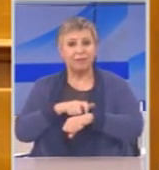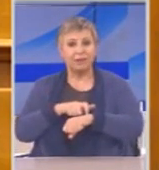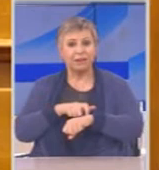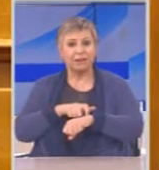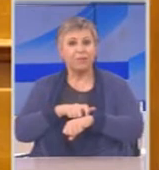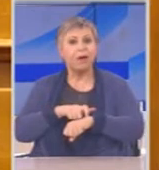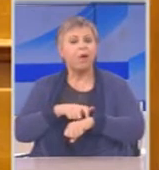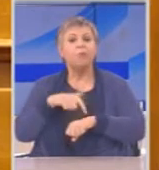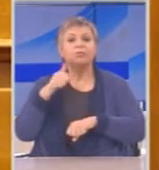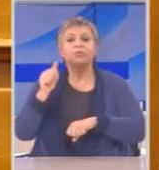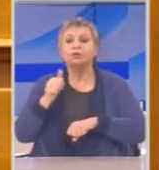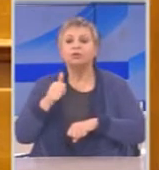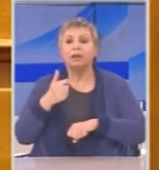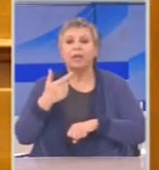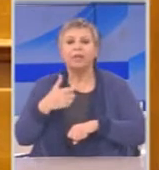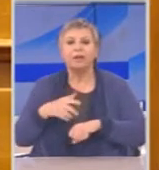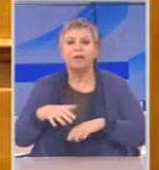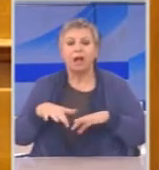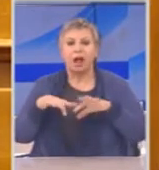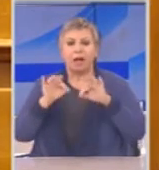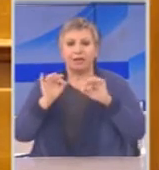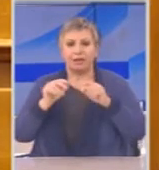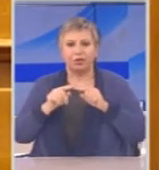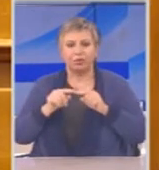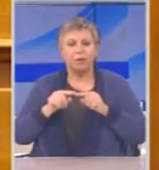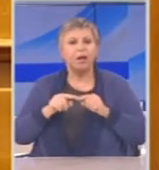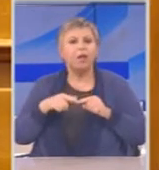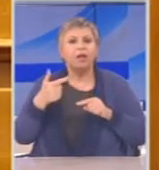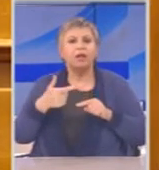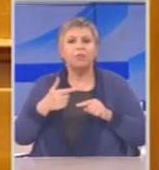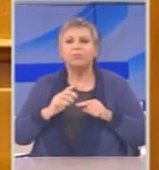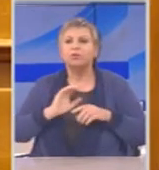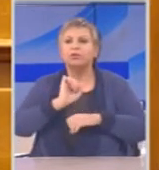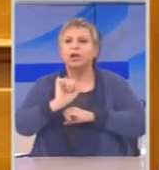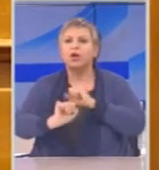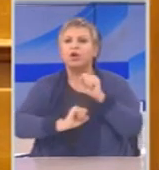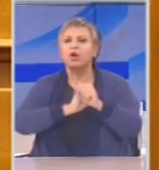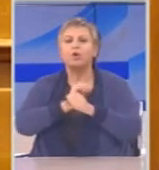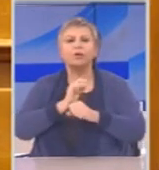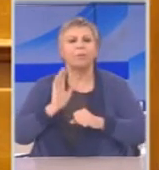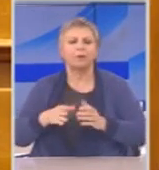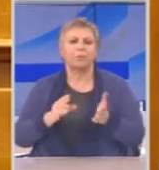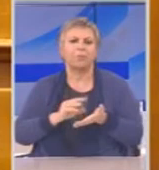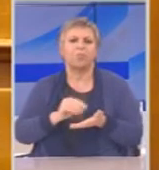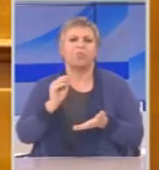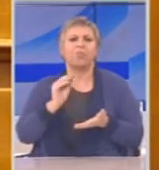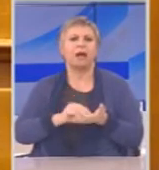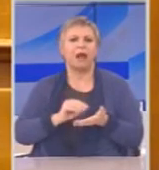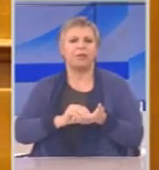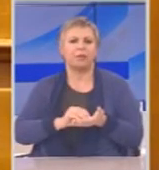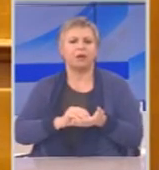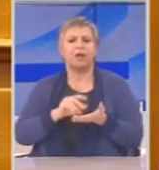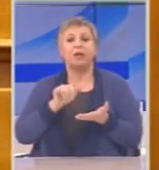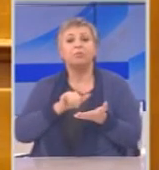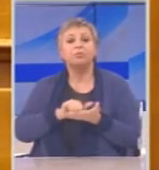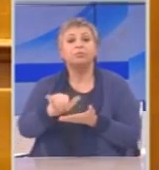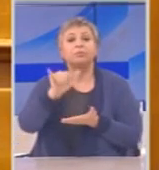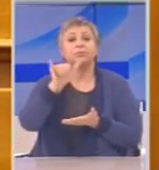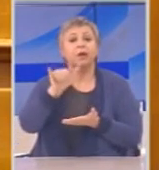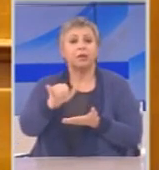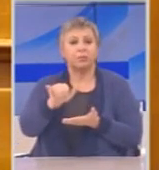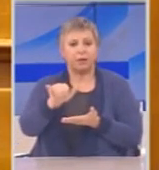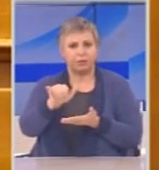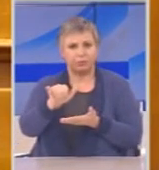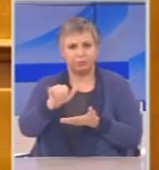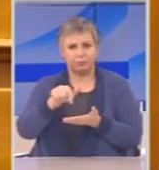κύκλο ζωής θα ξαναπώ ότι ένα μαχητικό αεροπλάνο μπορεί να κάνει αλφα χρήματα όταν το